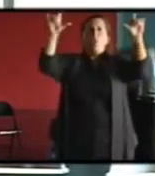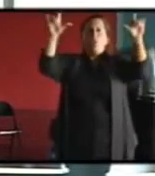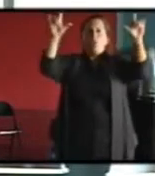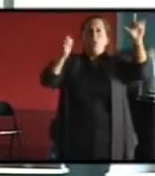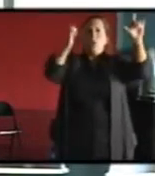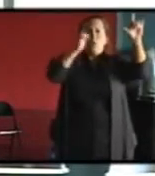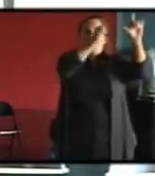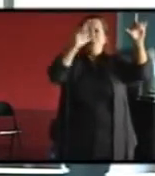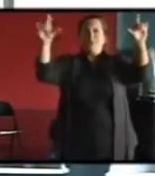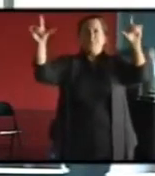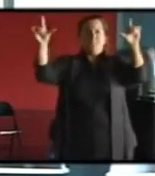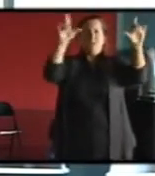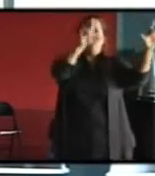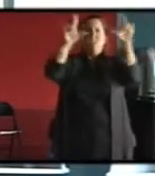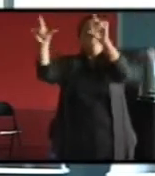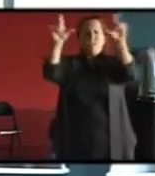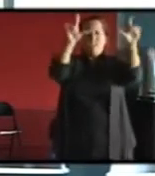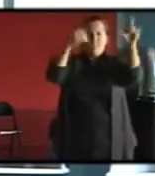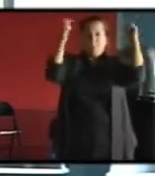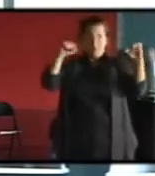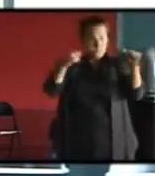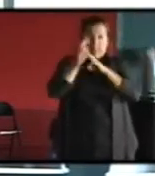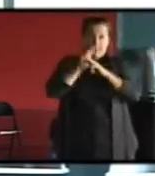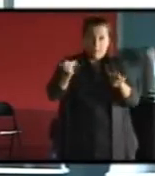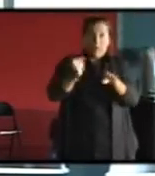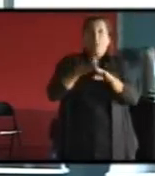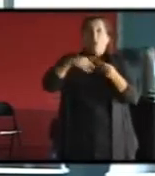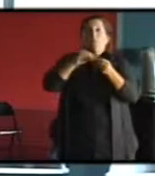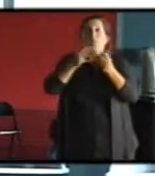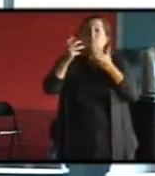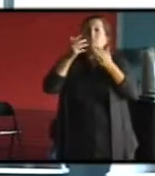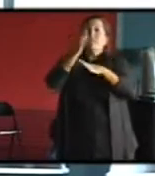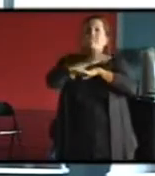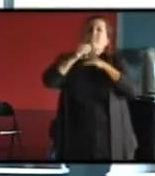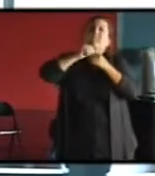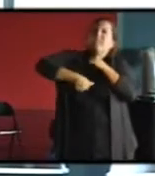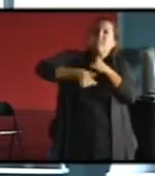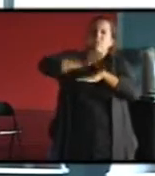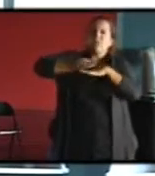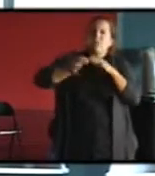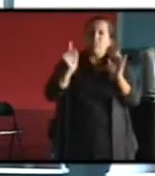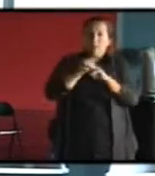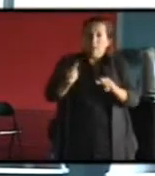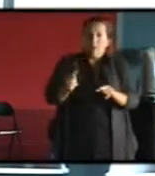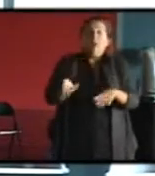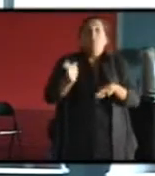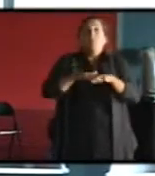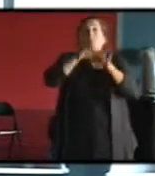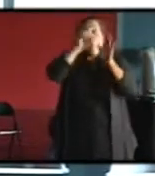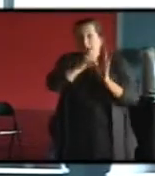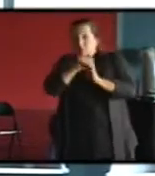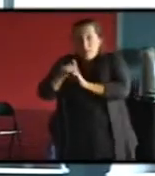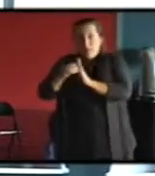'en haut, avant, après, ni une nouvelle écriture architecturale. Et on voit en bas dans le détail qu'on a une